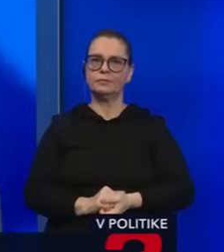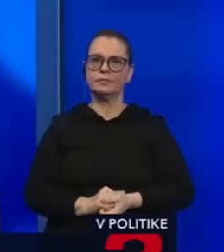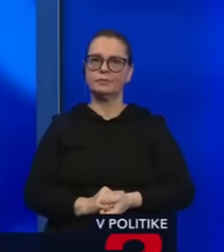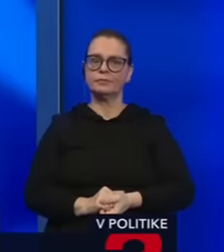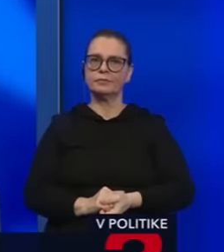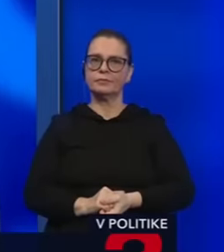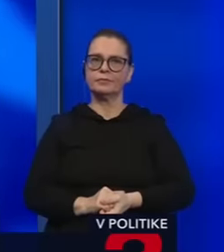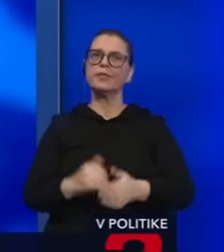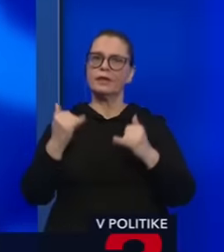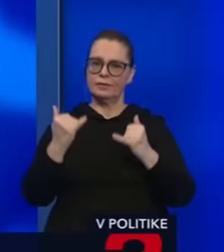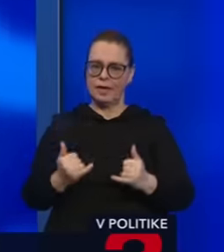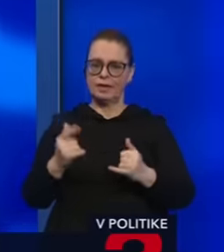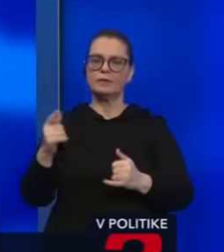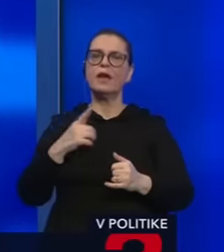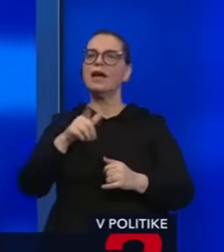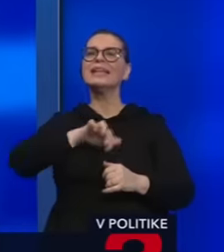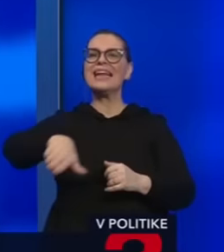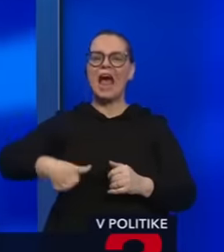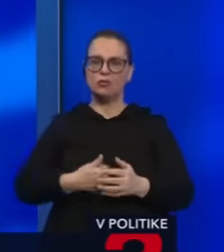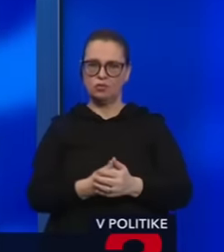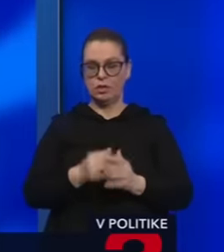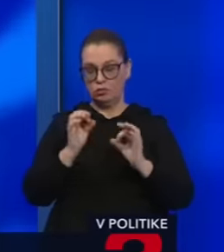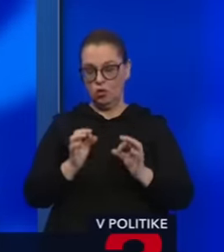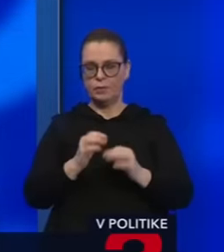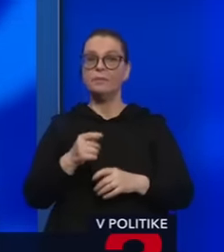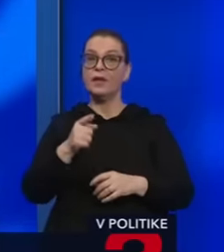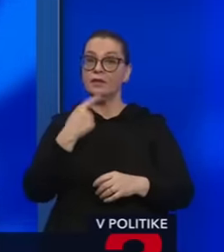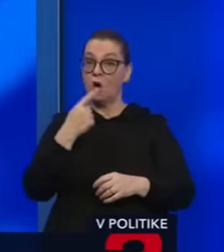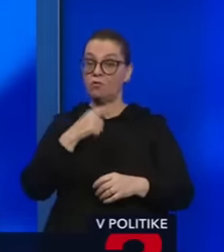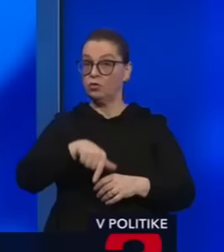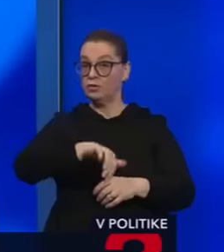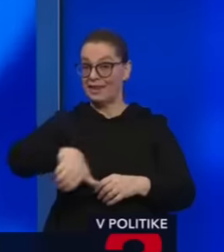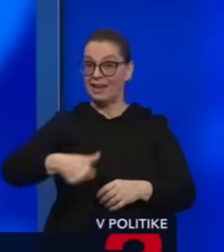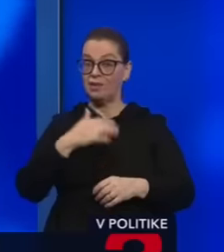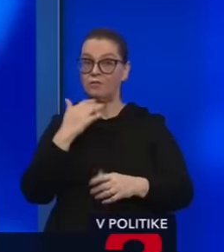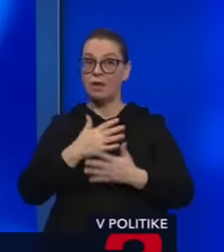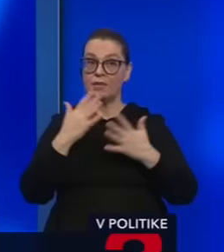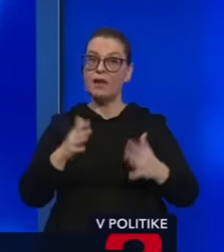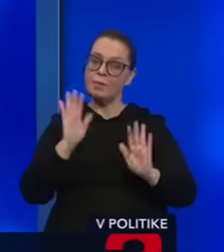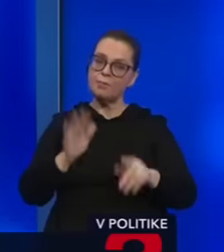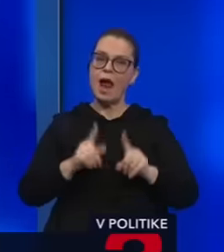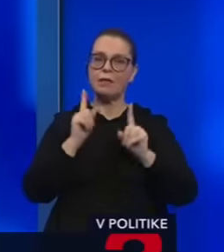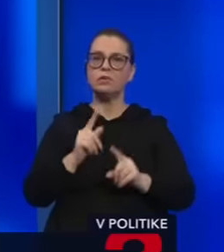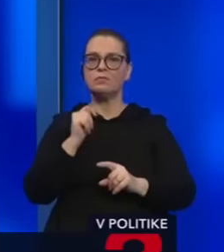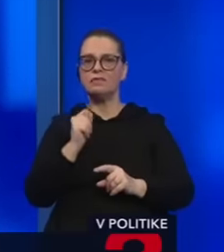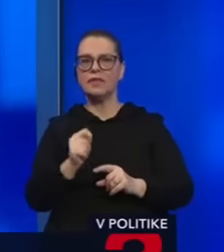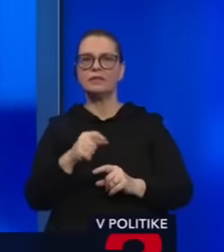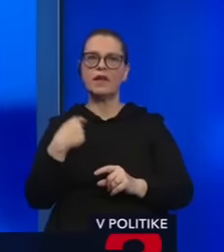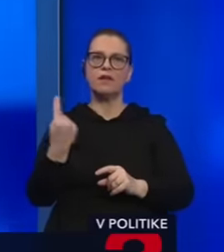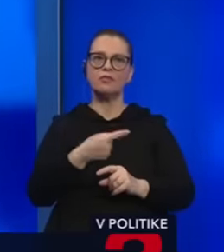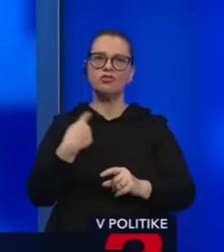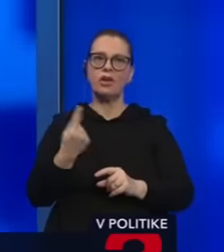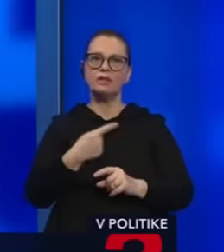postupne. Krádnutie. Vy hovoríte, že keď sa tu krádlo toľko veľa, tak mali by sme toho FICA rýchlo všetkých za